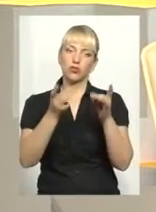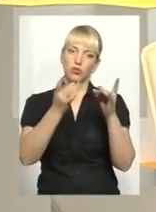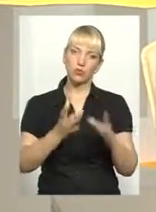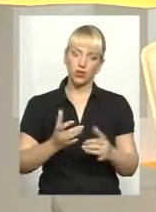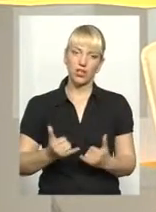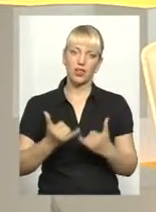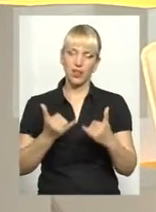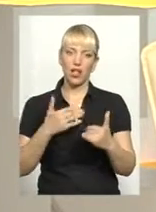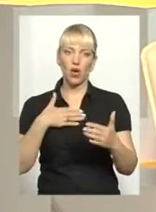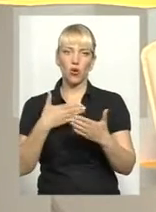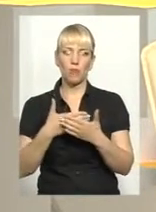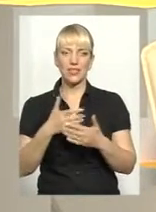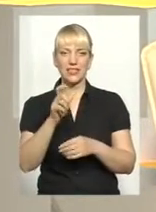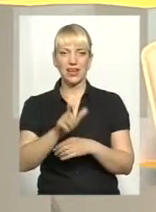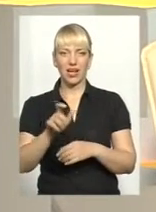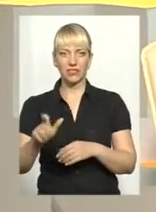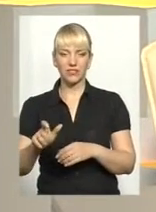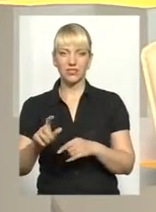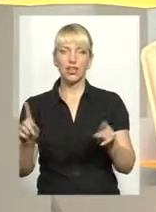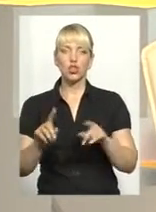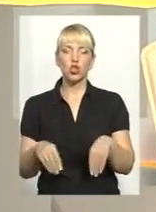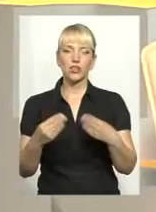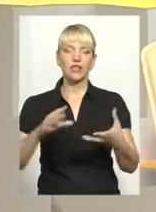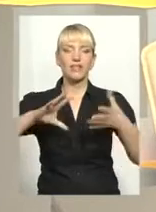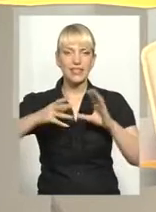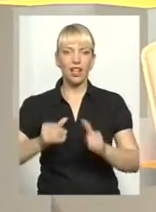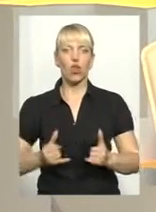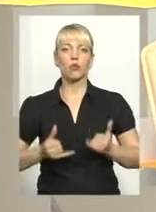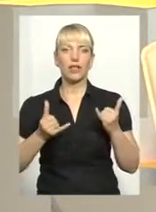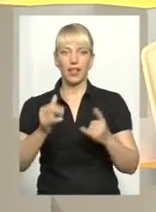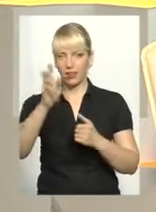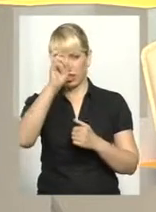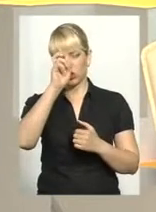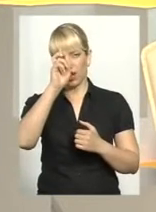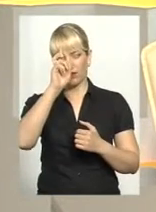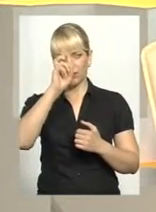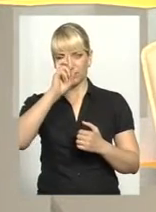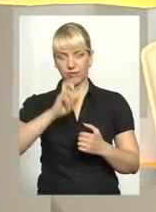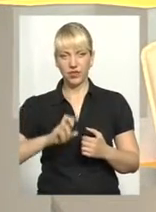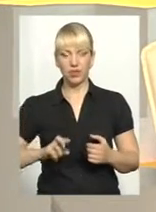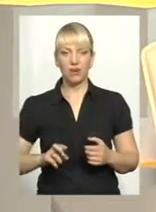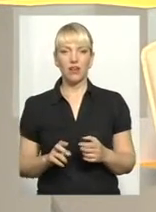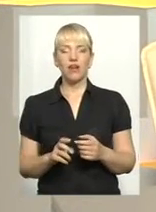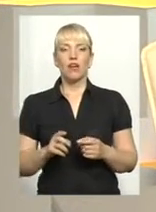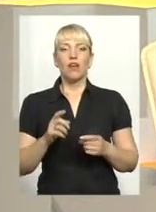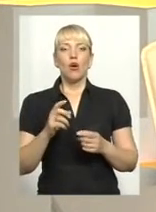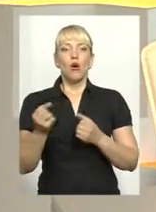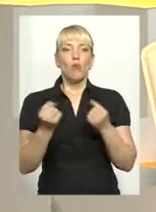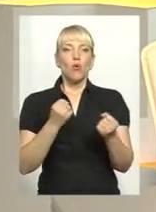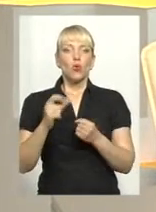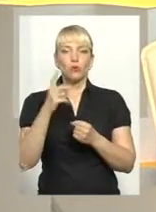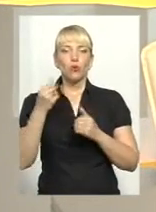для громадських активістів, що дасть загалом для держави в контексті боротьби з